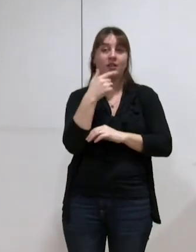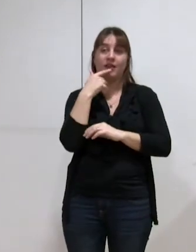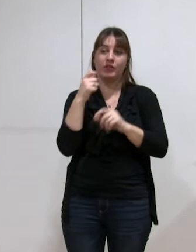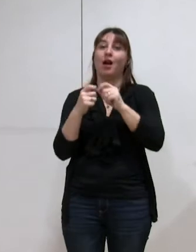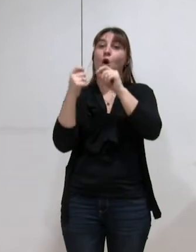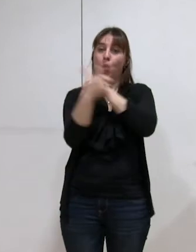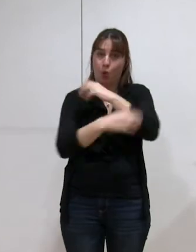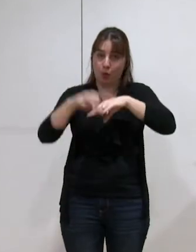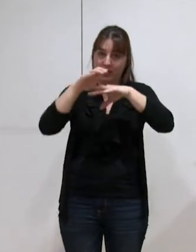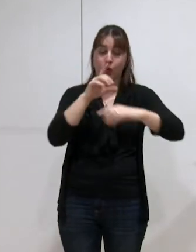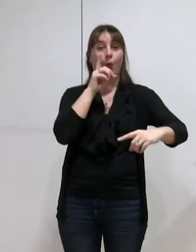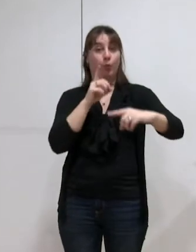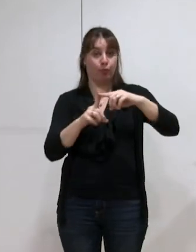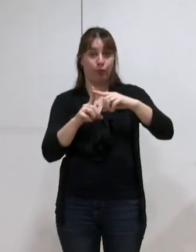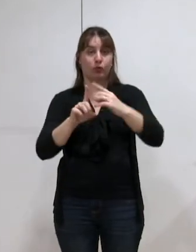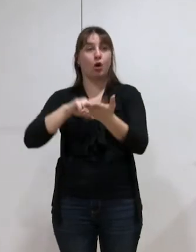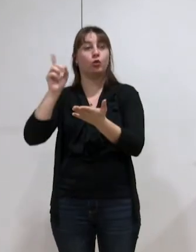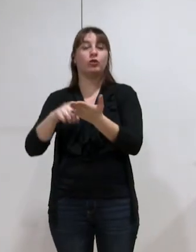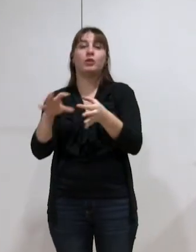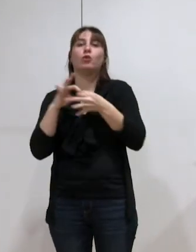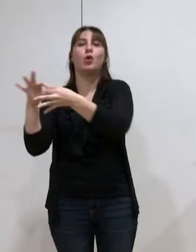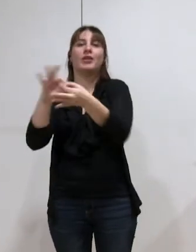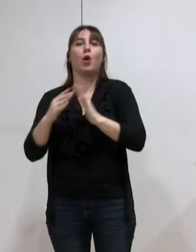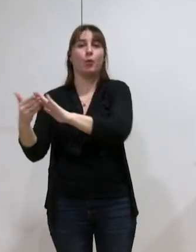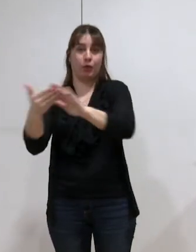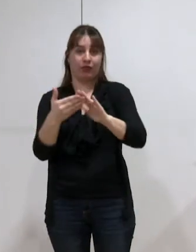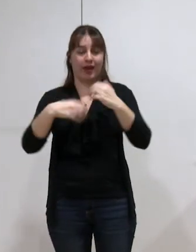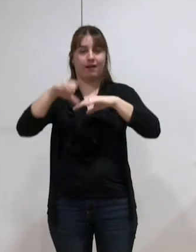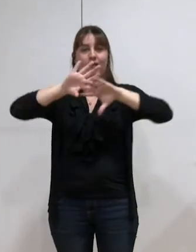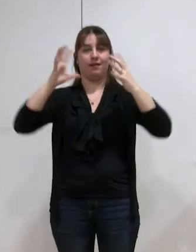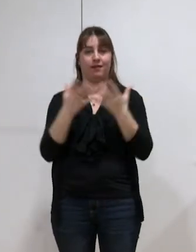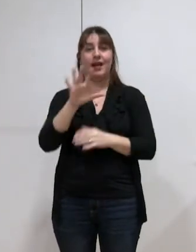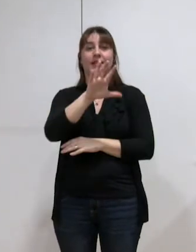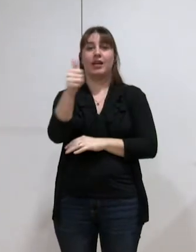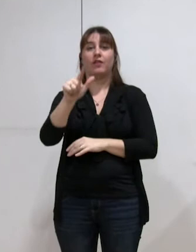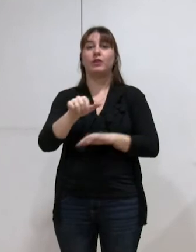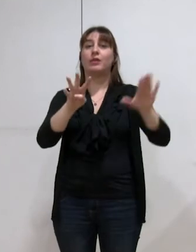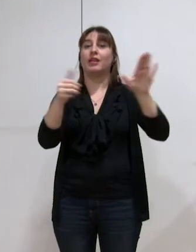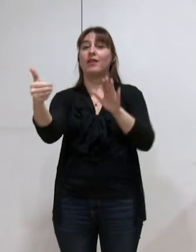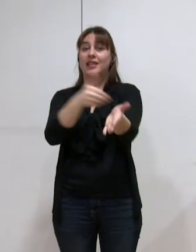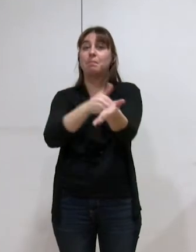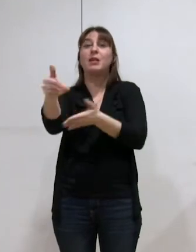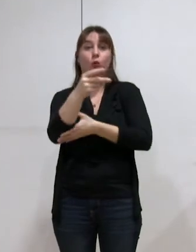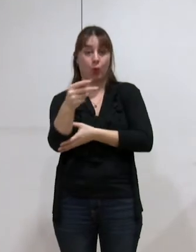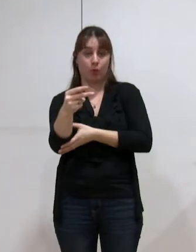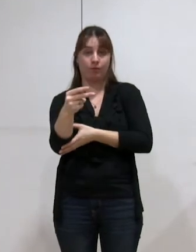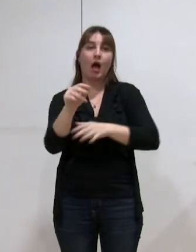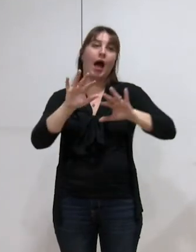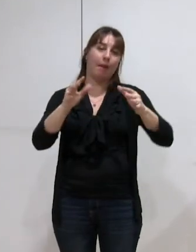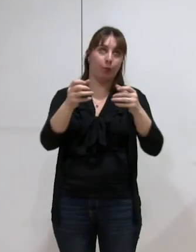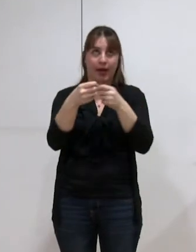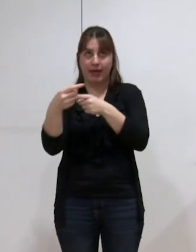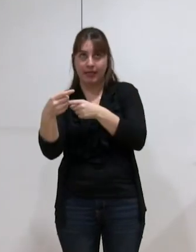compensation plus la dotation de solidarité communautaire, était de 51,96 millions d'euros, soit